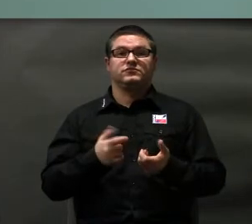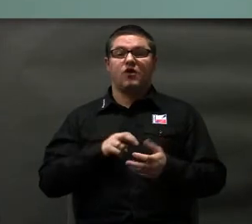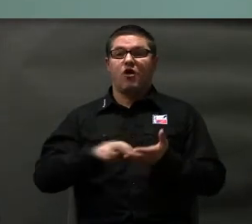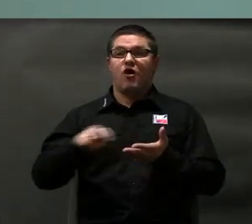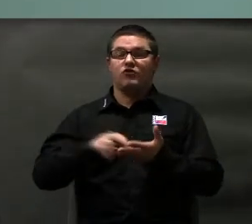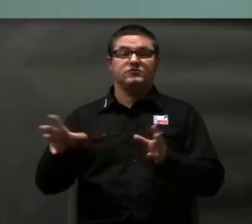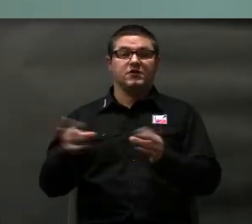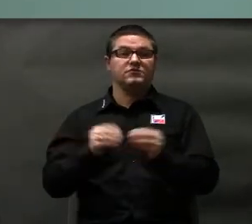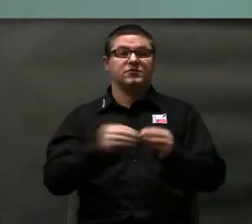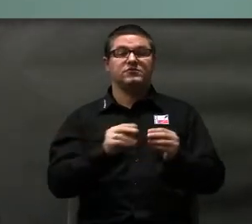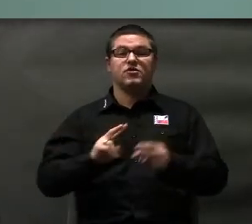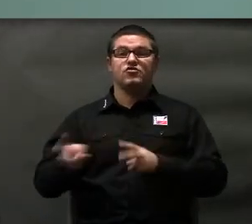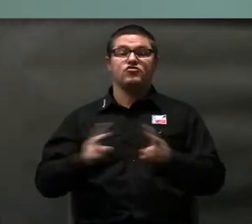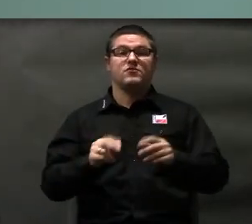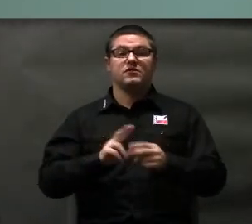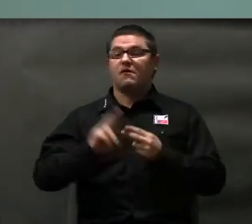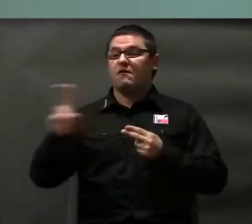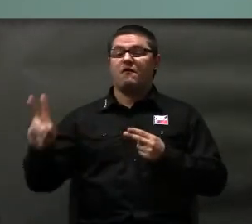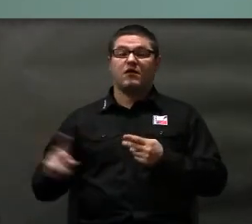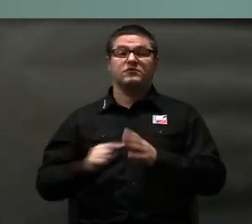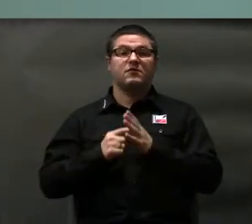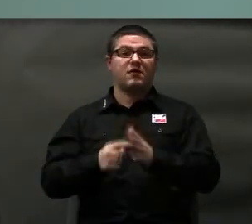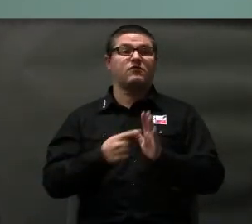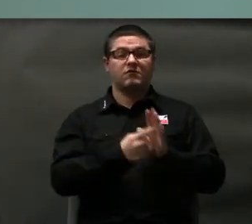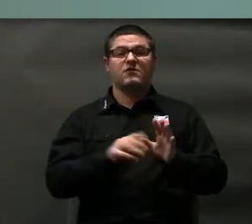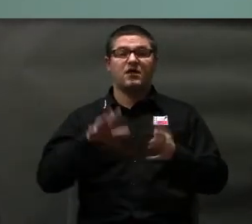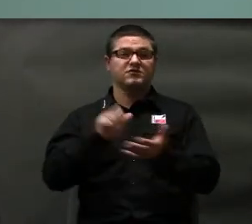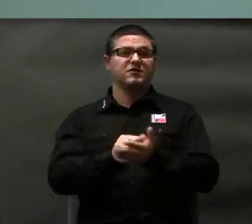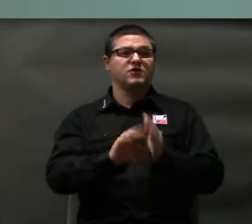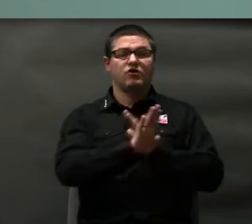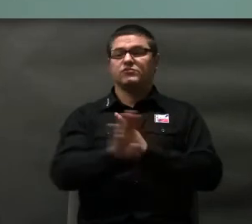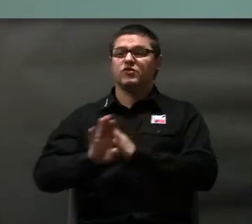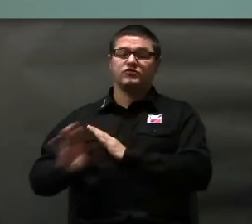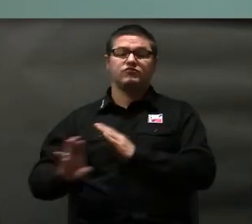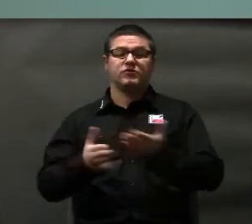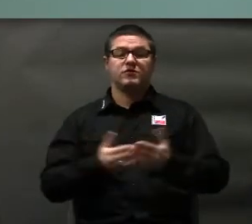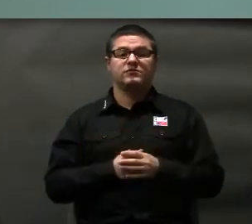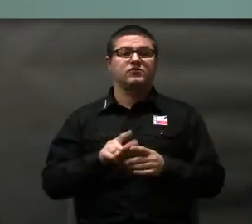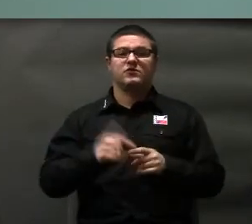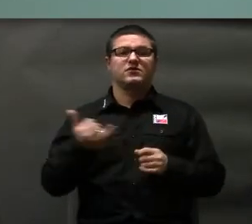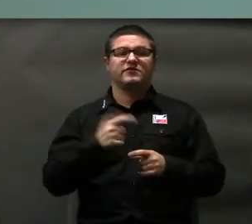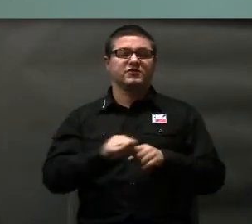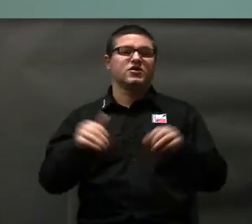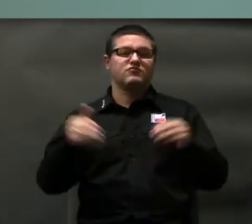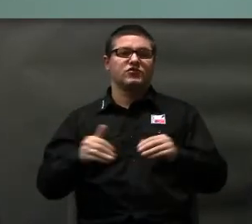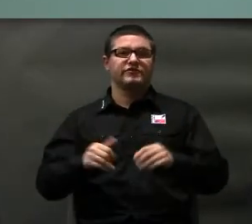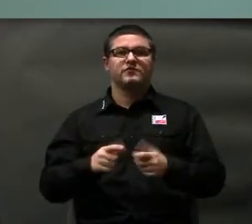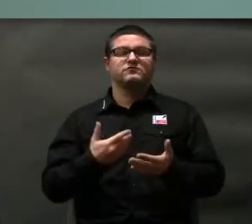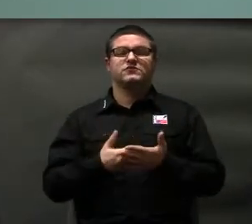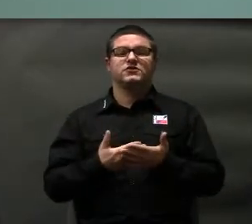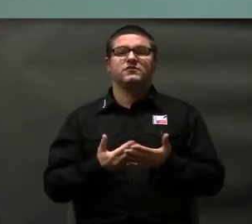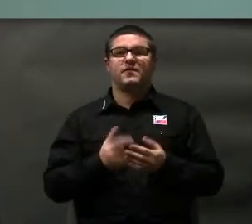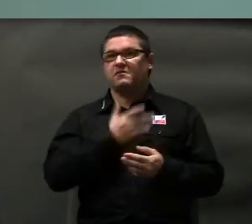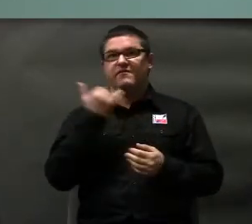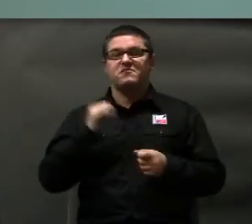chodzić tłumacze na każde zajęcia, tak? To nie zawsze jest możliwe, choćby dlatego, ja nie